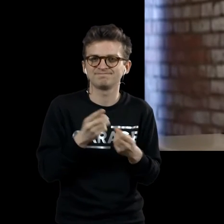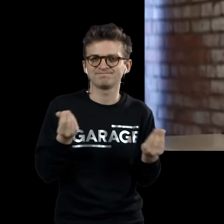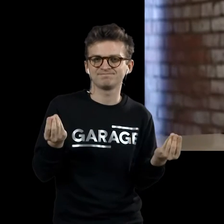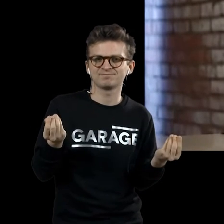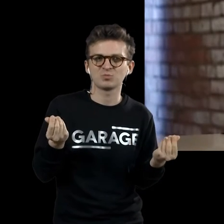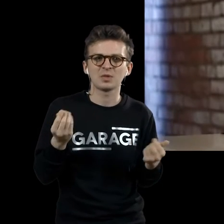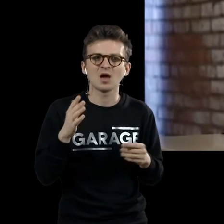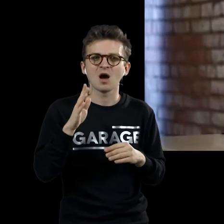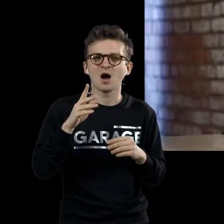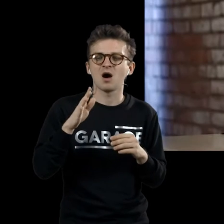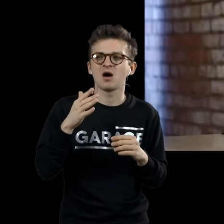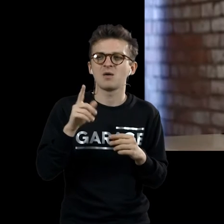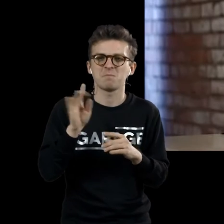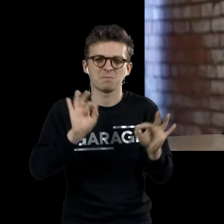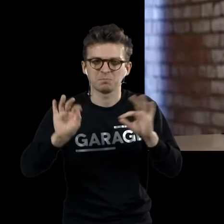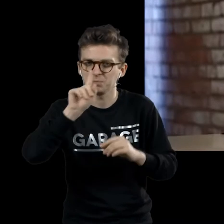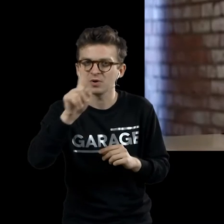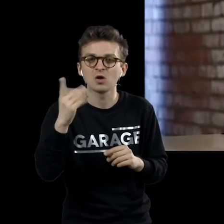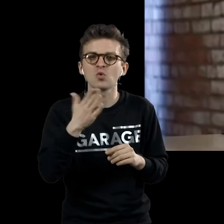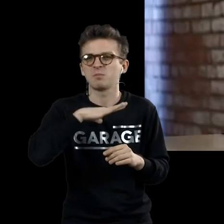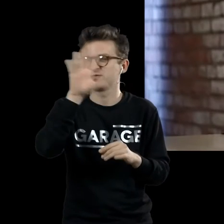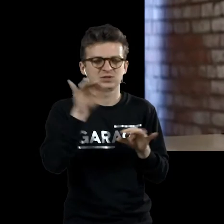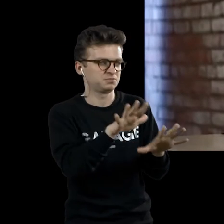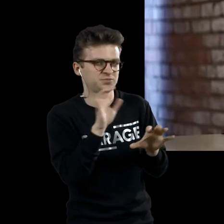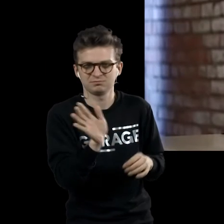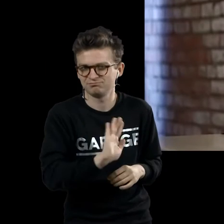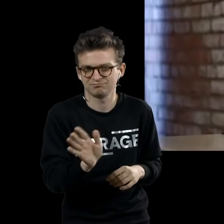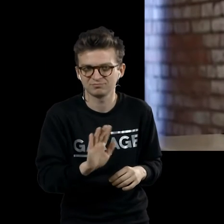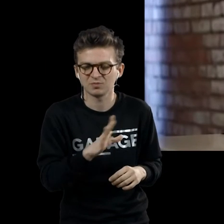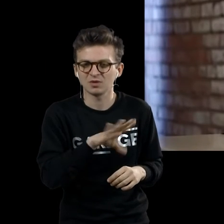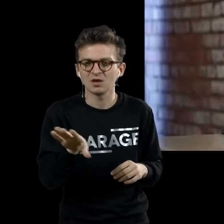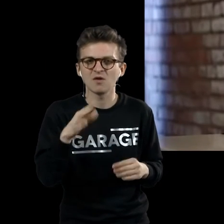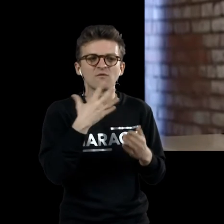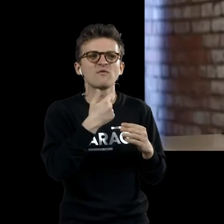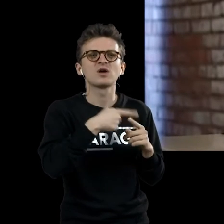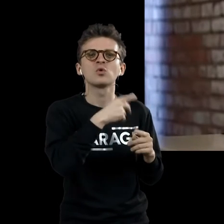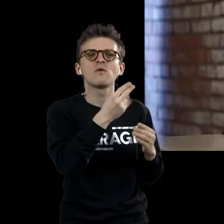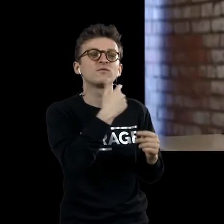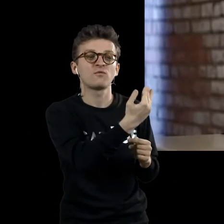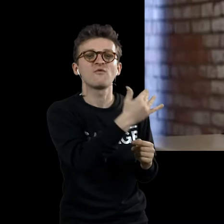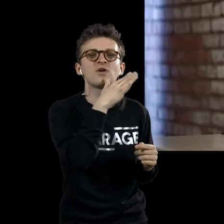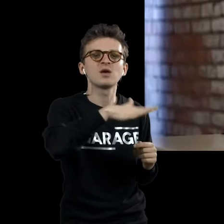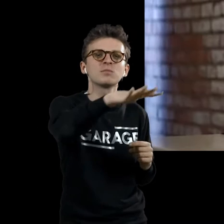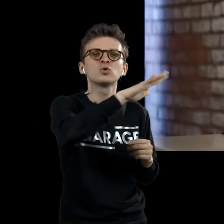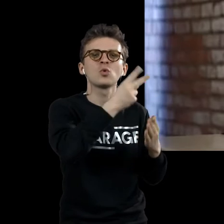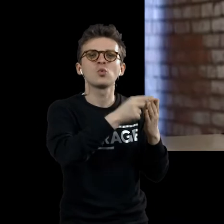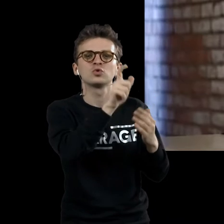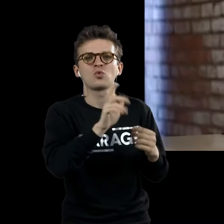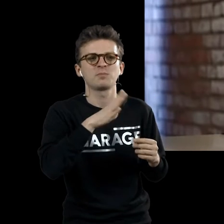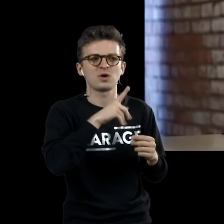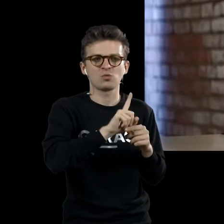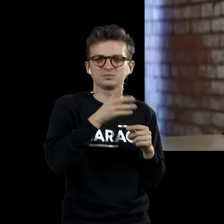ремесленной манере, которая совершенно не была принята среди художников его времени, которая была нарочито старомодной.